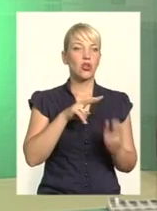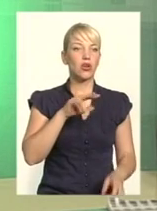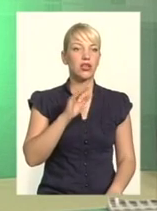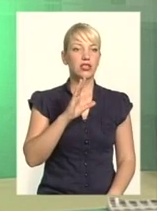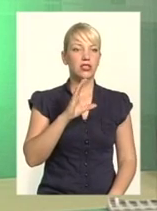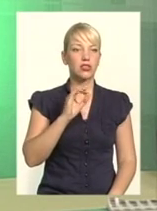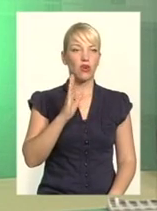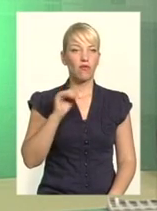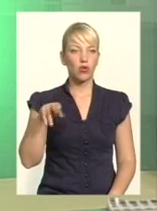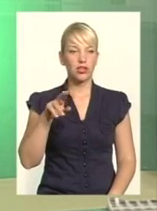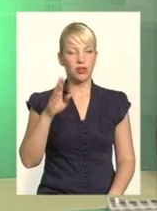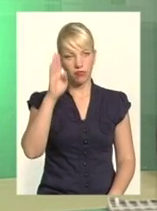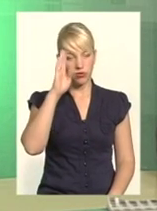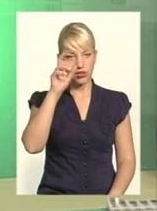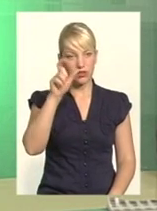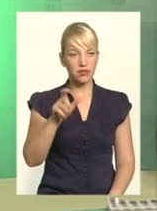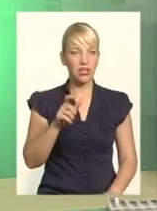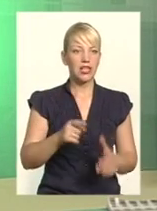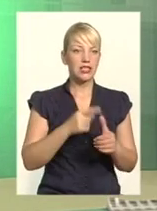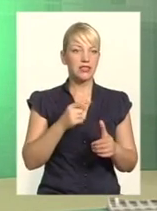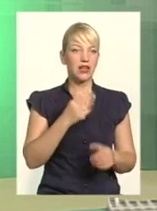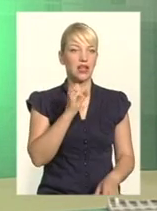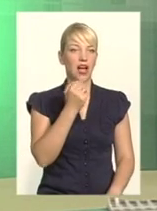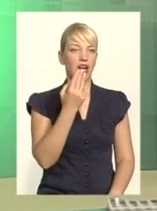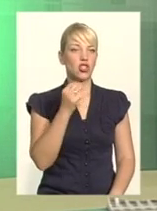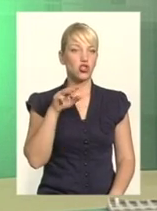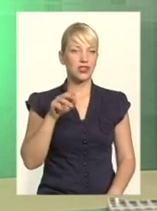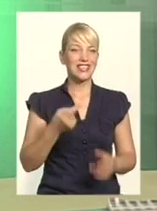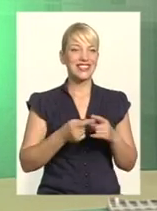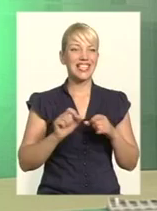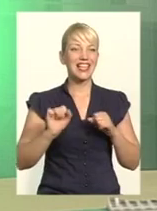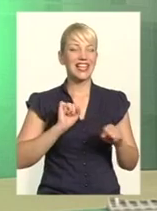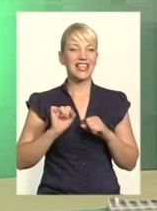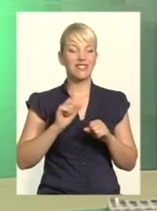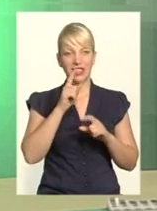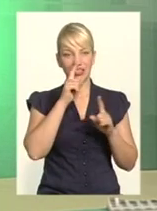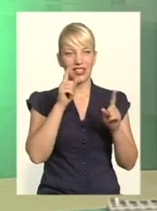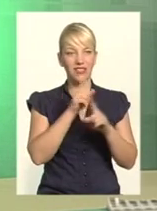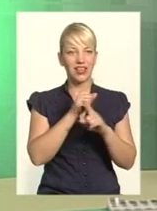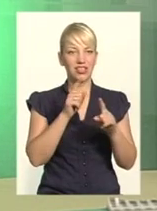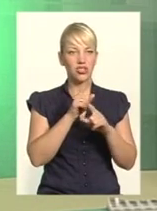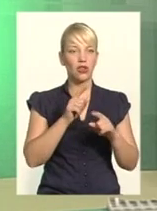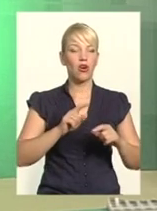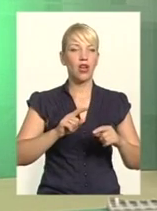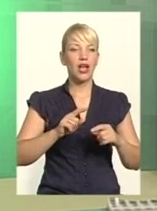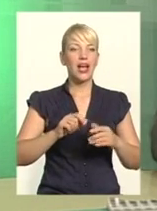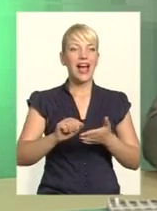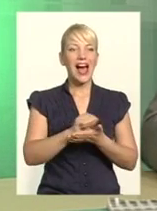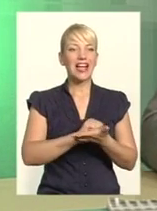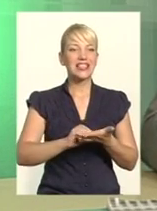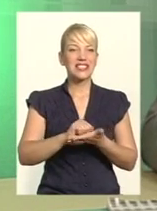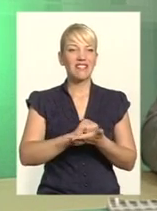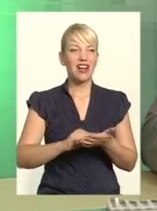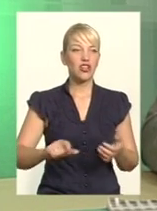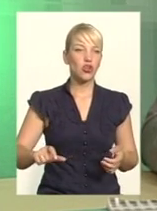звати Ашот. Це керівник, власне, якраз такої невеличкого асфальтного заводу, який робить асфальт, кладе і він за